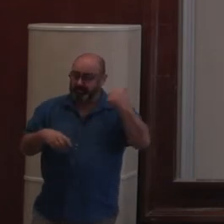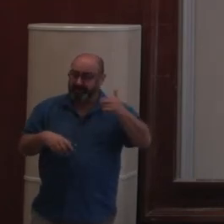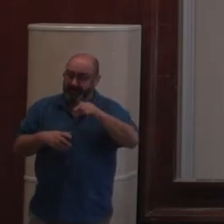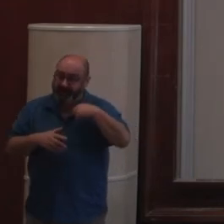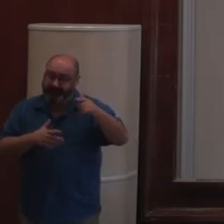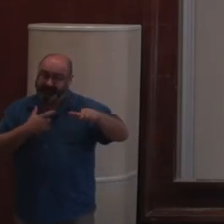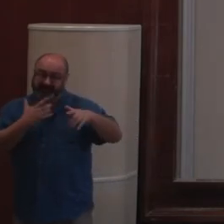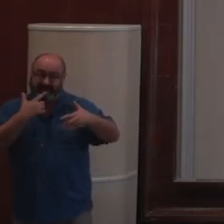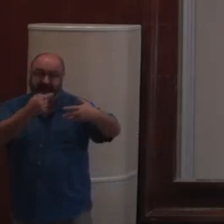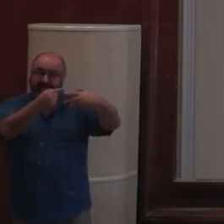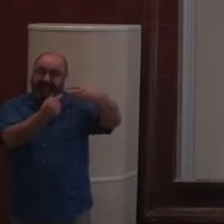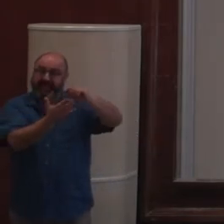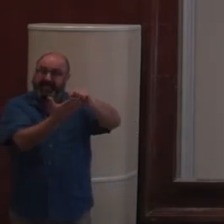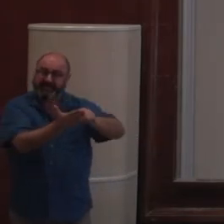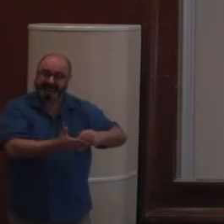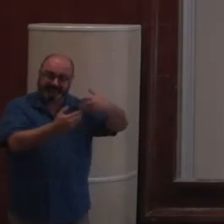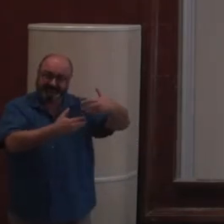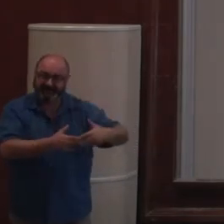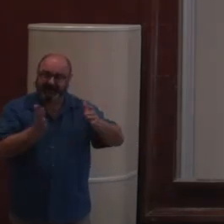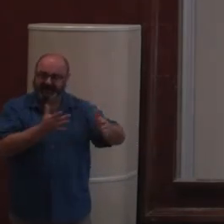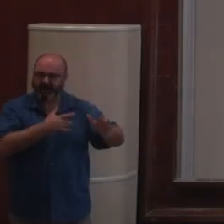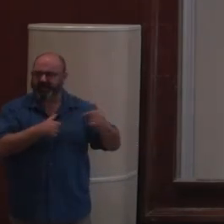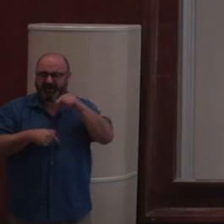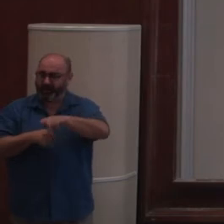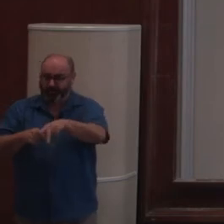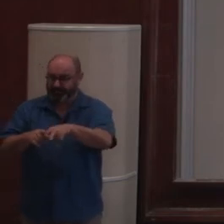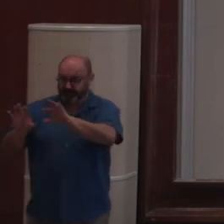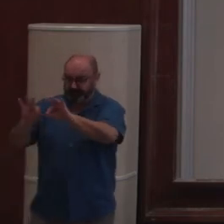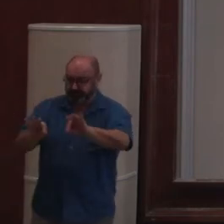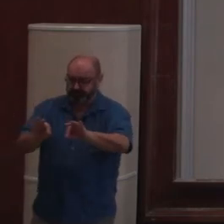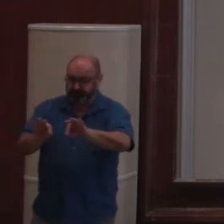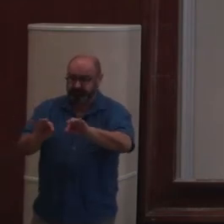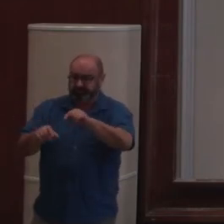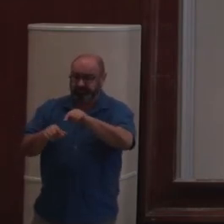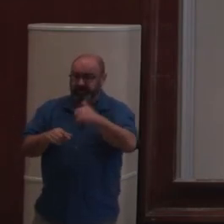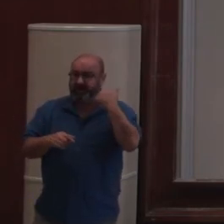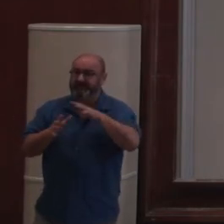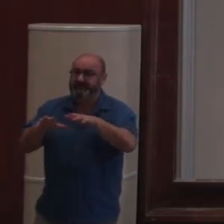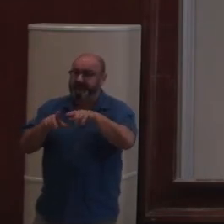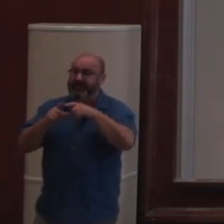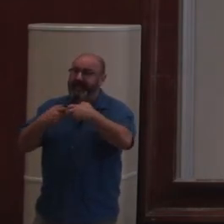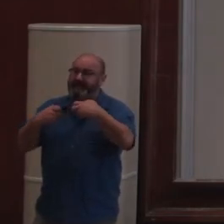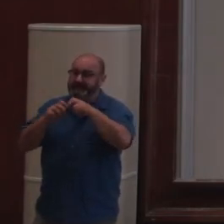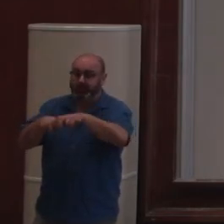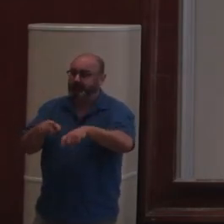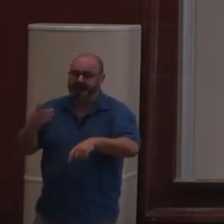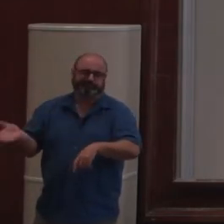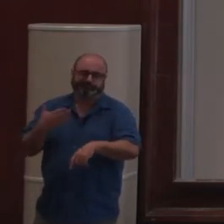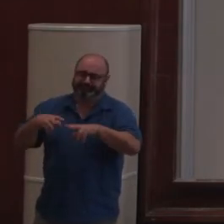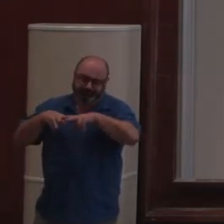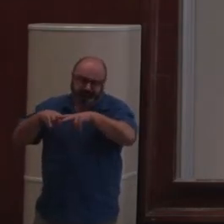s'est dit, ce n pas la peine de maintenir un truc comme ça. Il y a des outils très performants qui le font. Et pour le coup, Elasticsearch est extrêmement performant. C'est absolument magique.